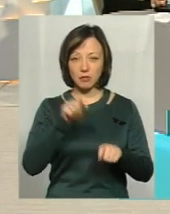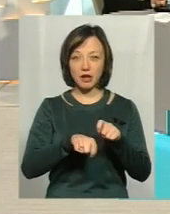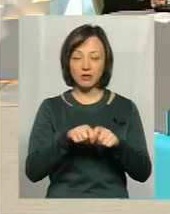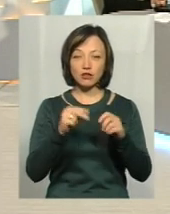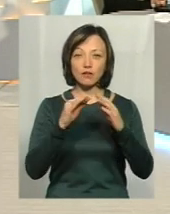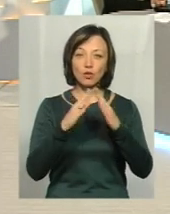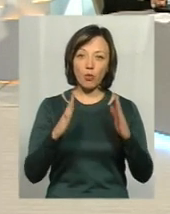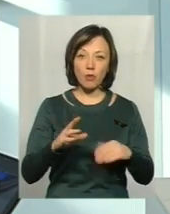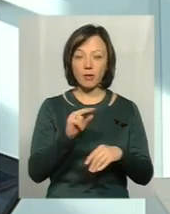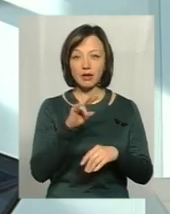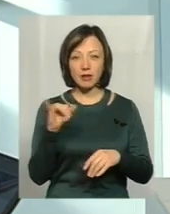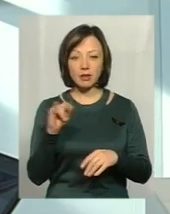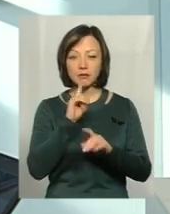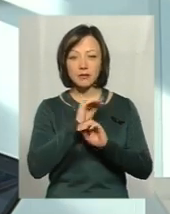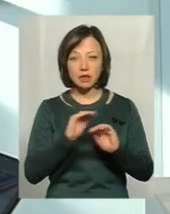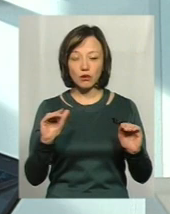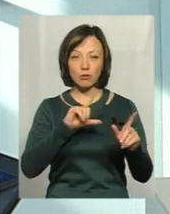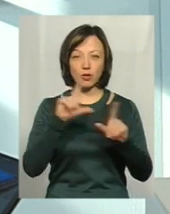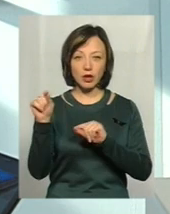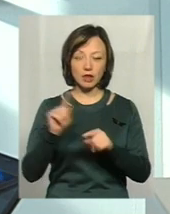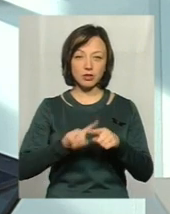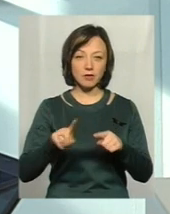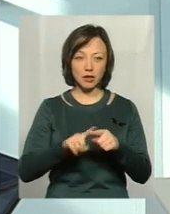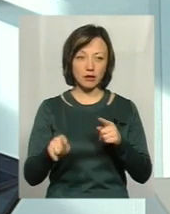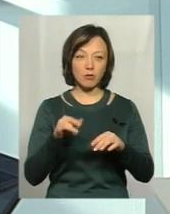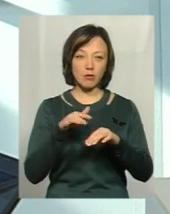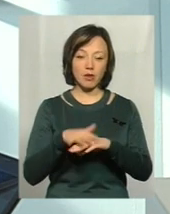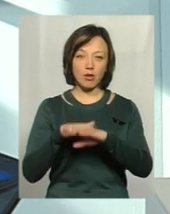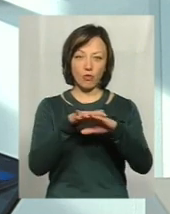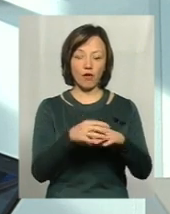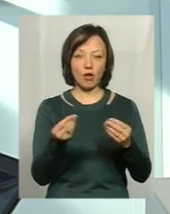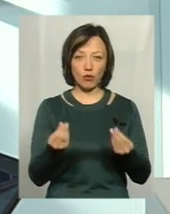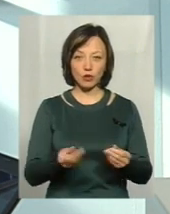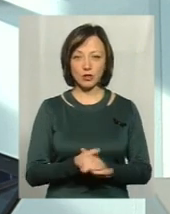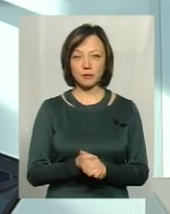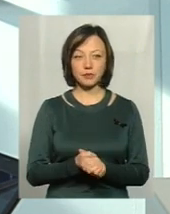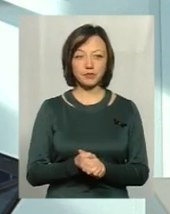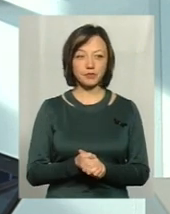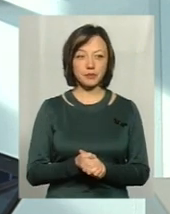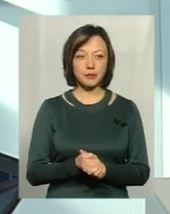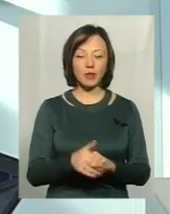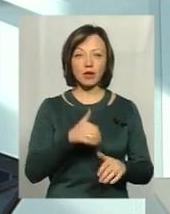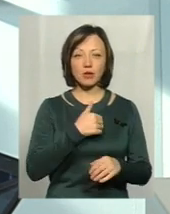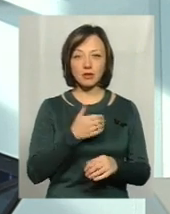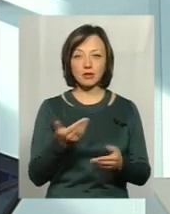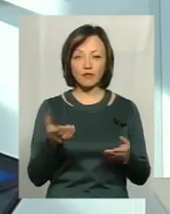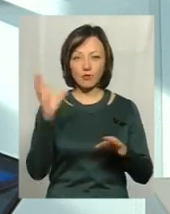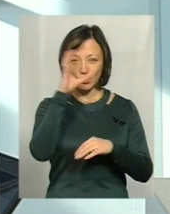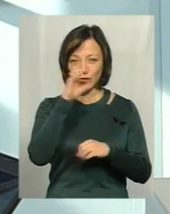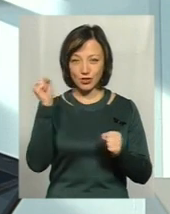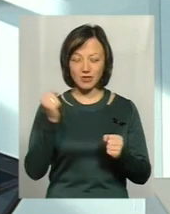він вдома, чи він не вдома. Вона нікому нічого не сказала, що Денька поїхала і перерахувала кошти. Ось хотіла б наголосити.